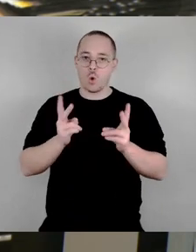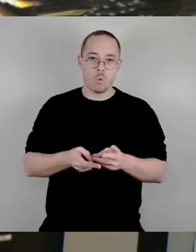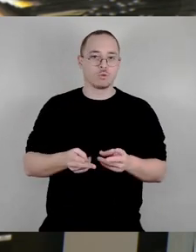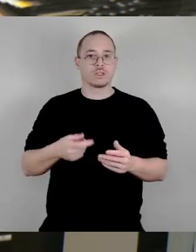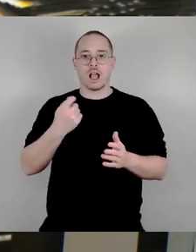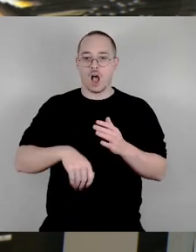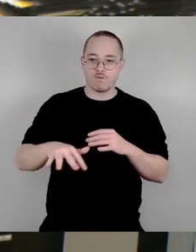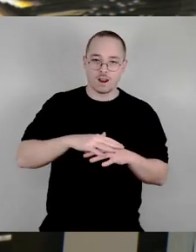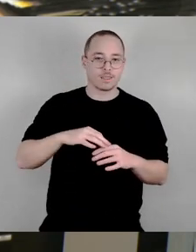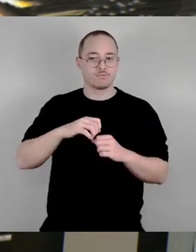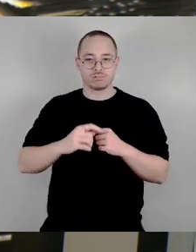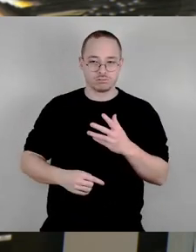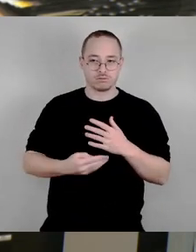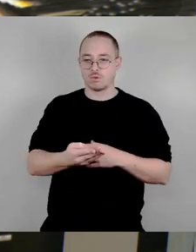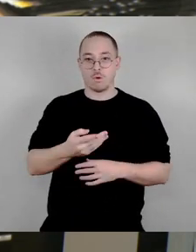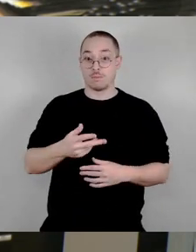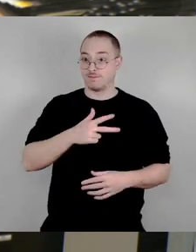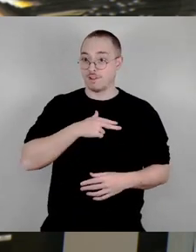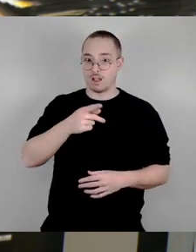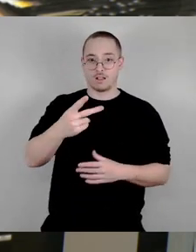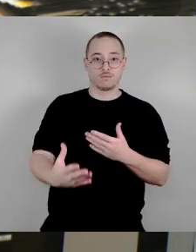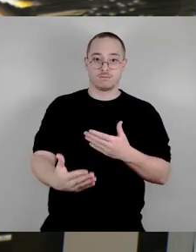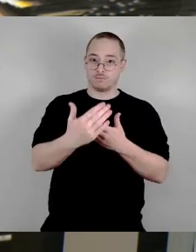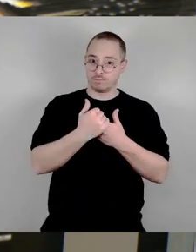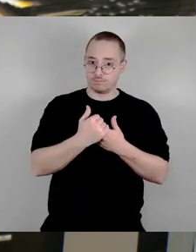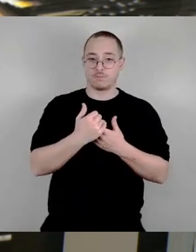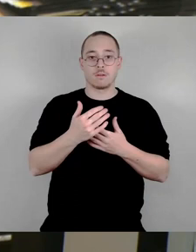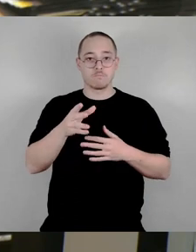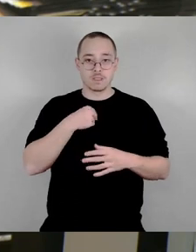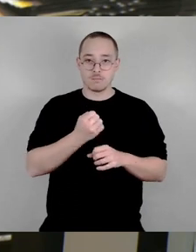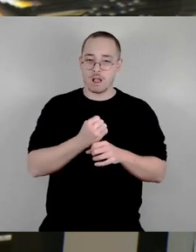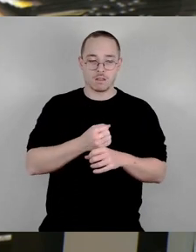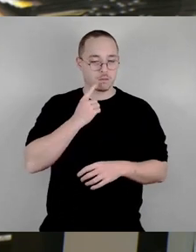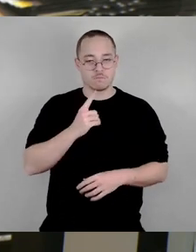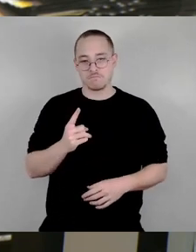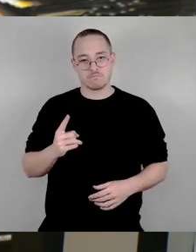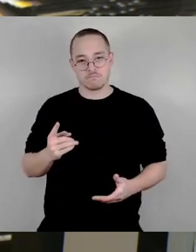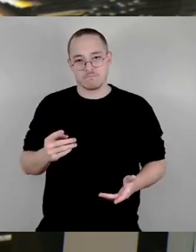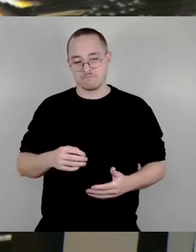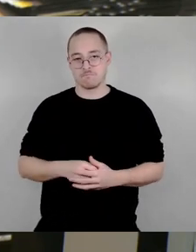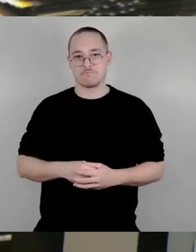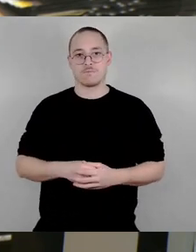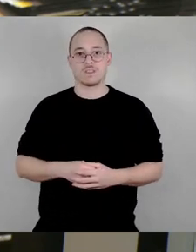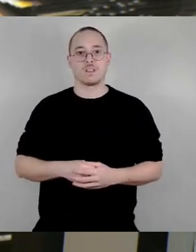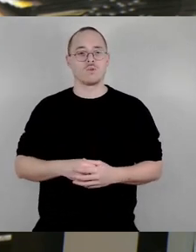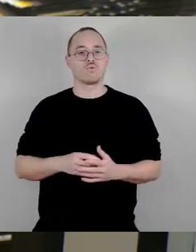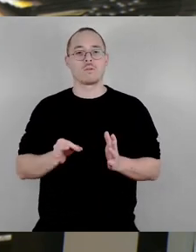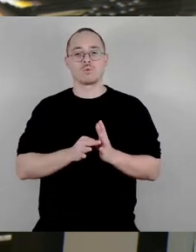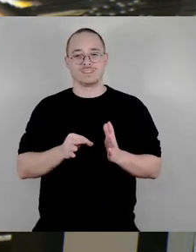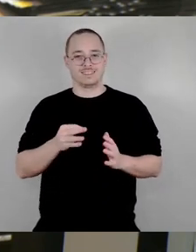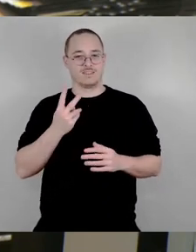revolvierende Fond findet nicht statt, wenn Punkt 2 nicht stattfindet. Nämlich, dass die Stadt in Besitz von Grundstücken kommt, aber aus den genannten Gründen